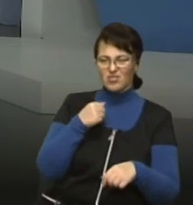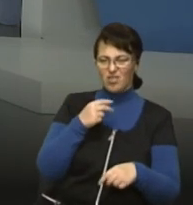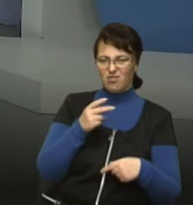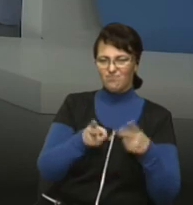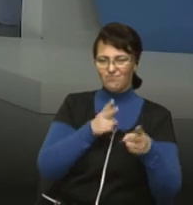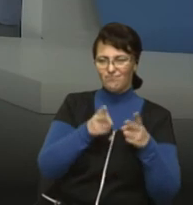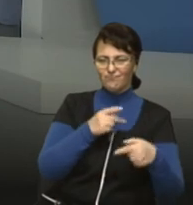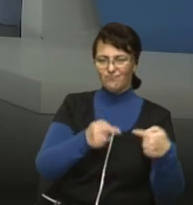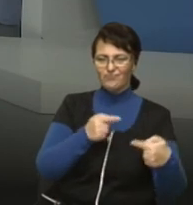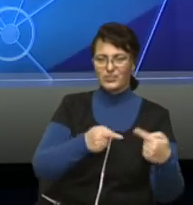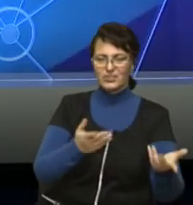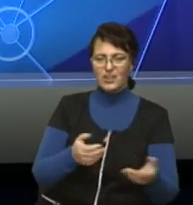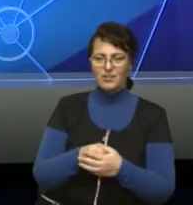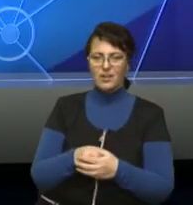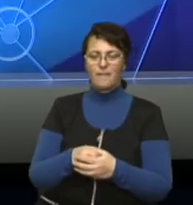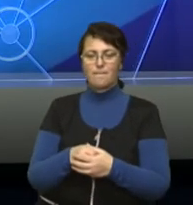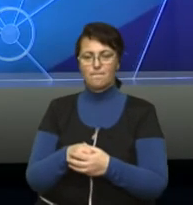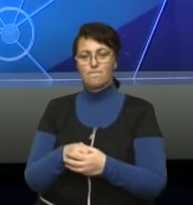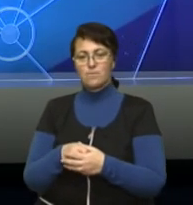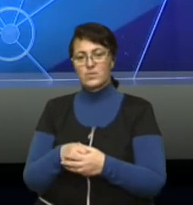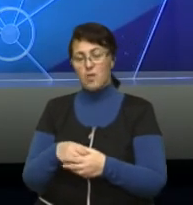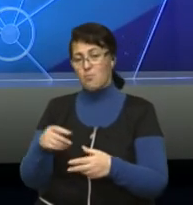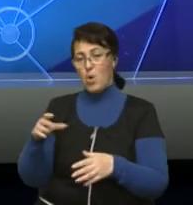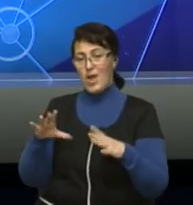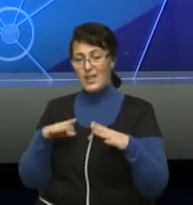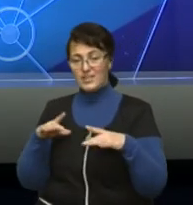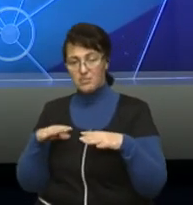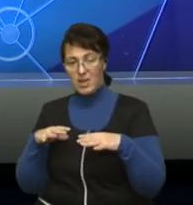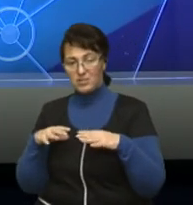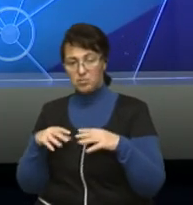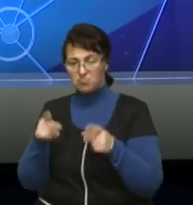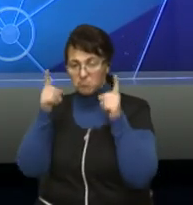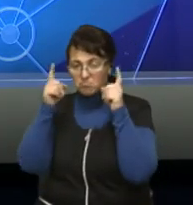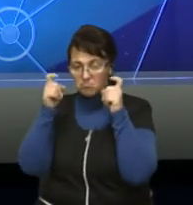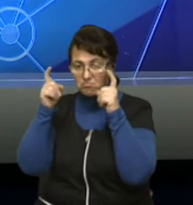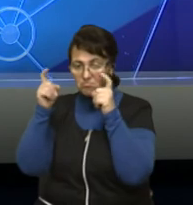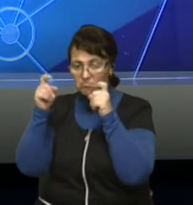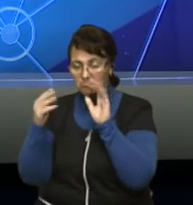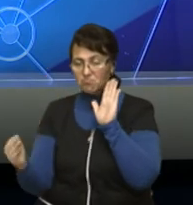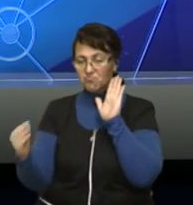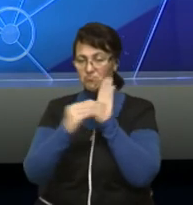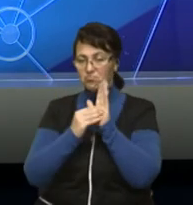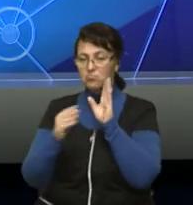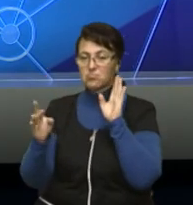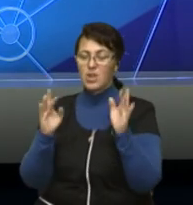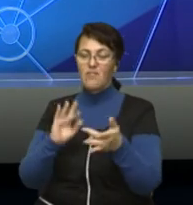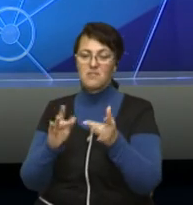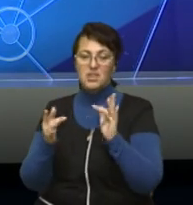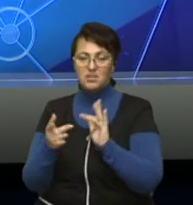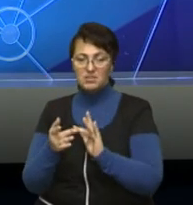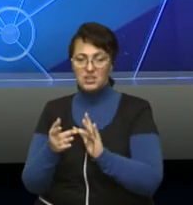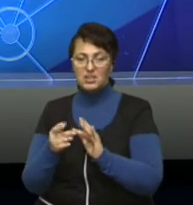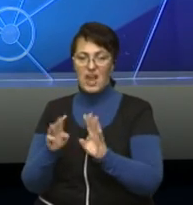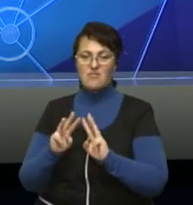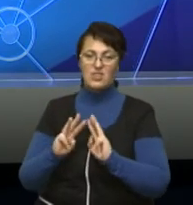про таке правопорушення розміщається на інтернет-ресурсах, де водій має змогу переглянути, наскільки